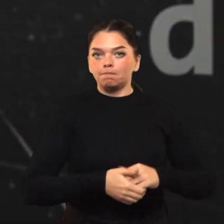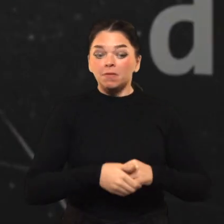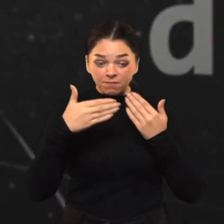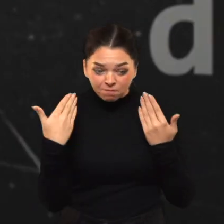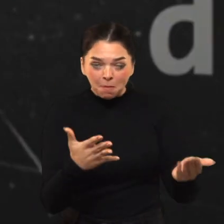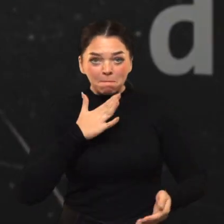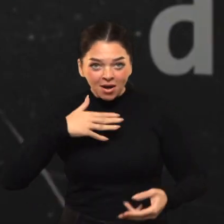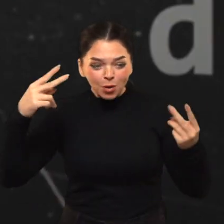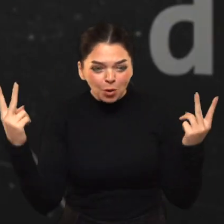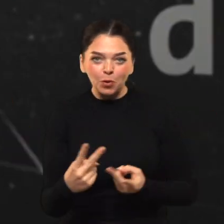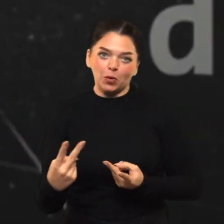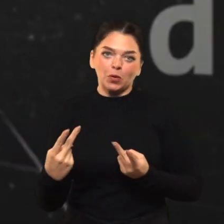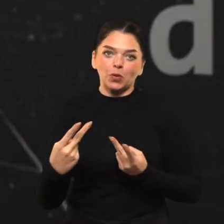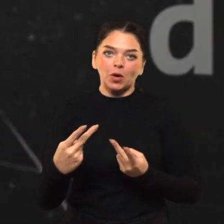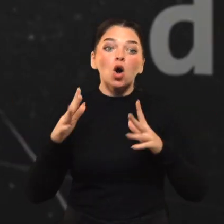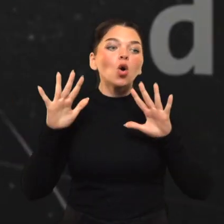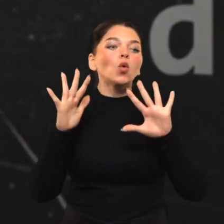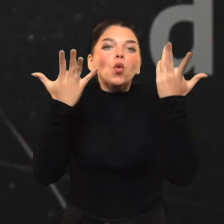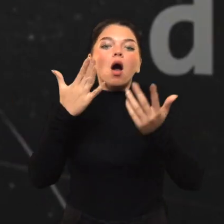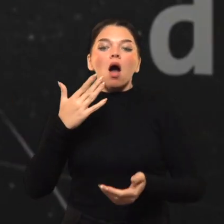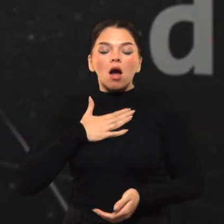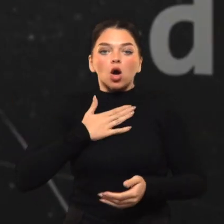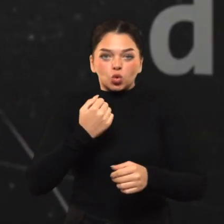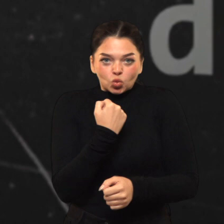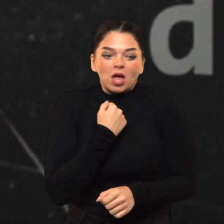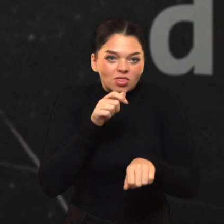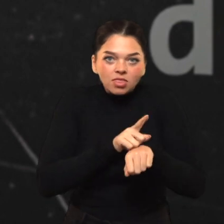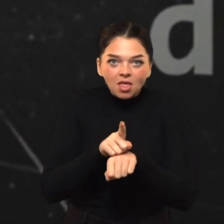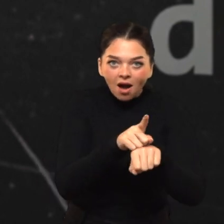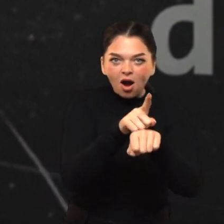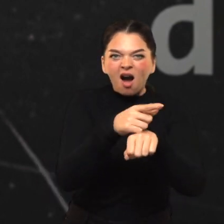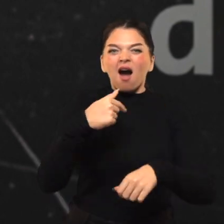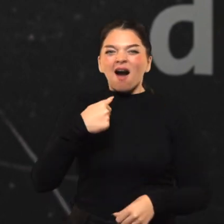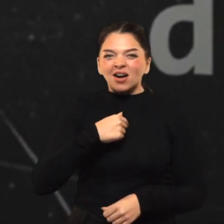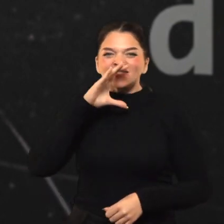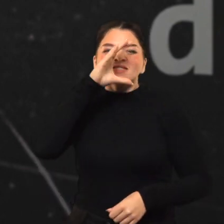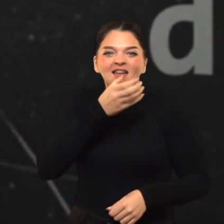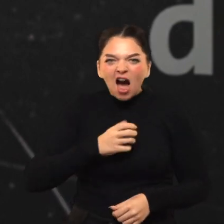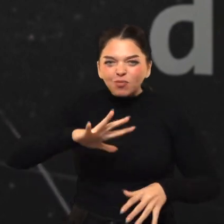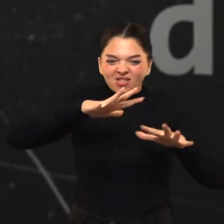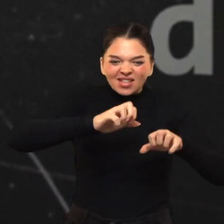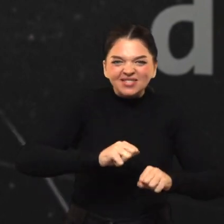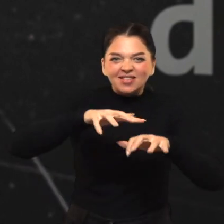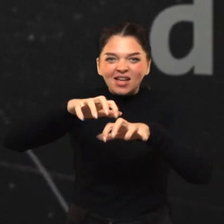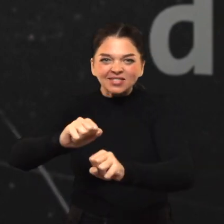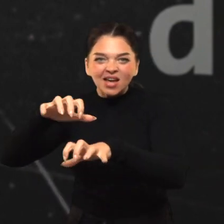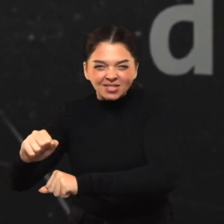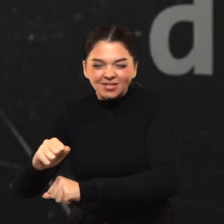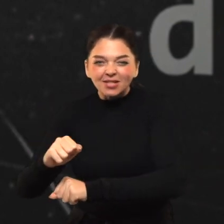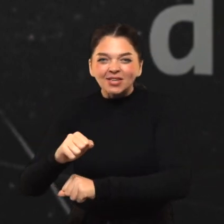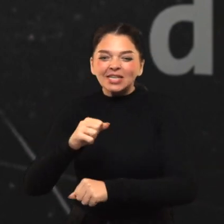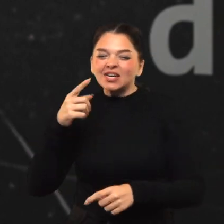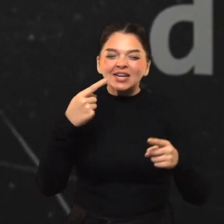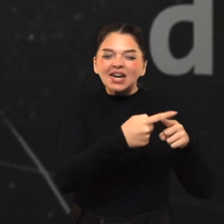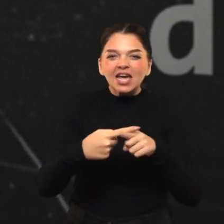va, štai, ko man reikėjo. Aš būčiau turėjęs tos tankus. Aš būčiau sutraiškęs tos dramblius ir užkarevęs visas